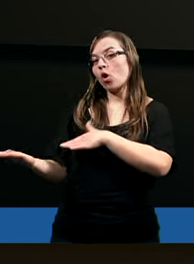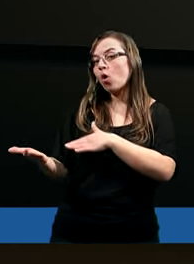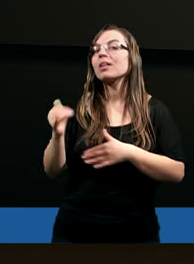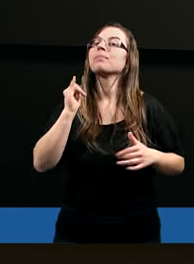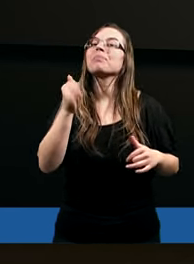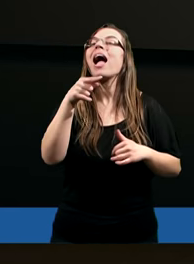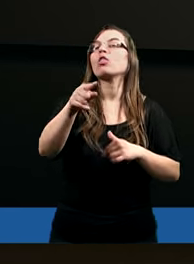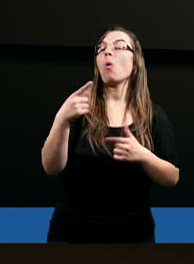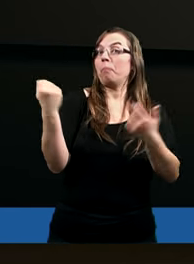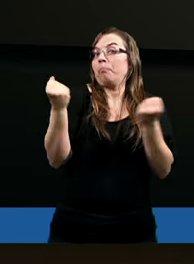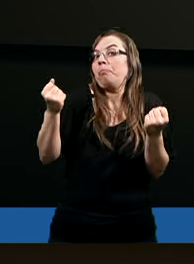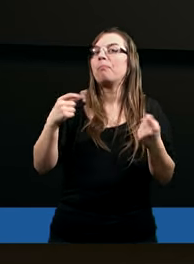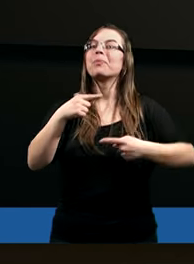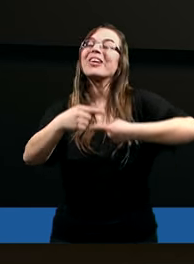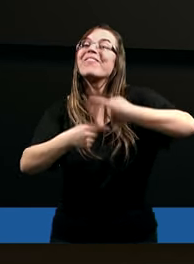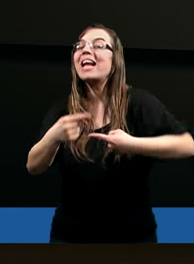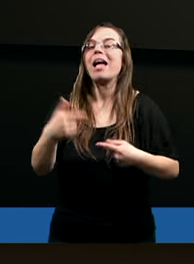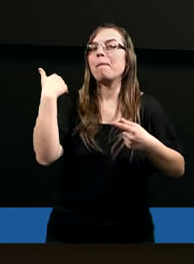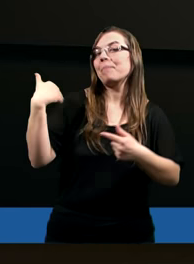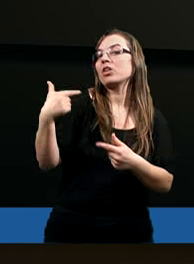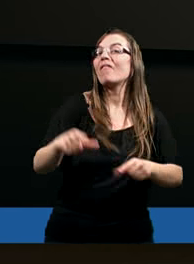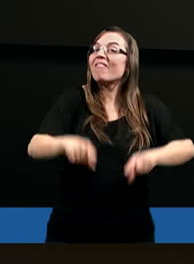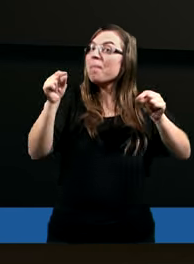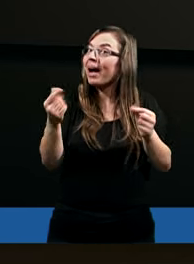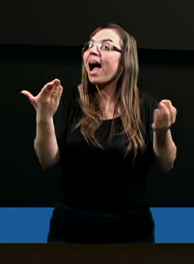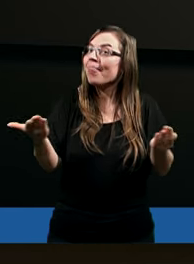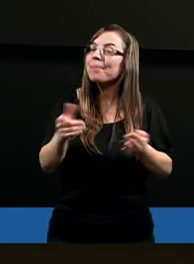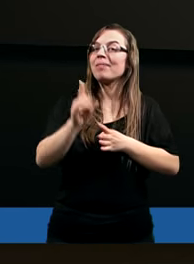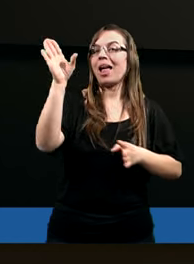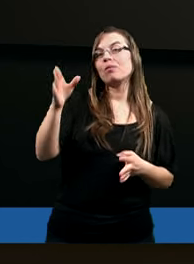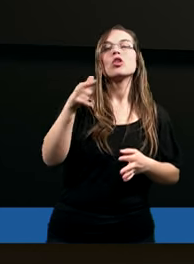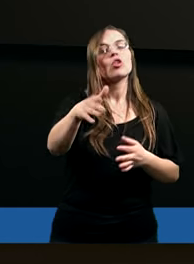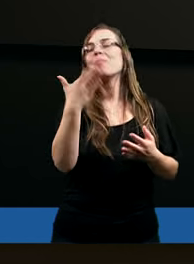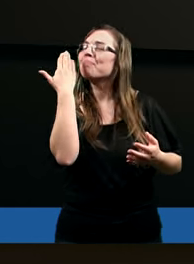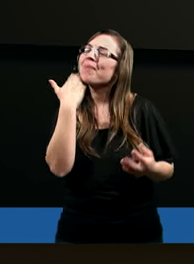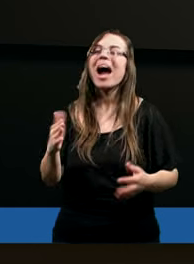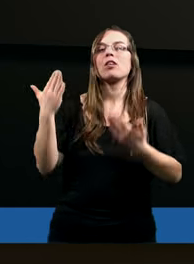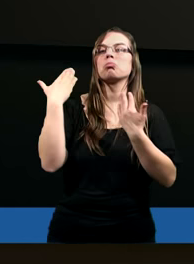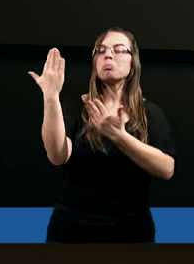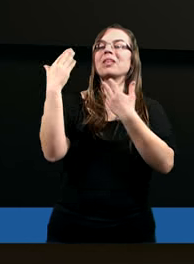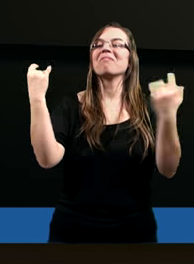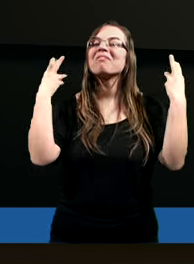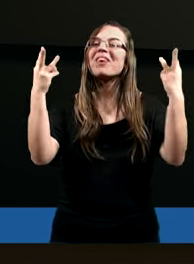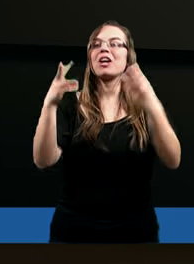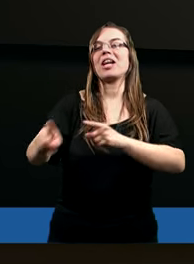jaki to przywilej być wybranym. To ma wielkie znaczenie.